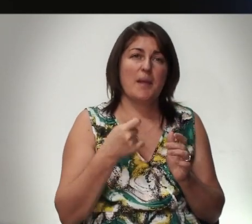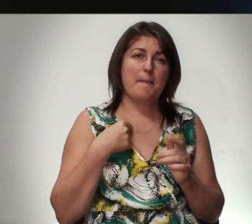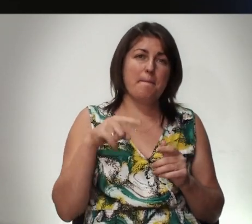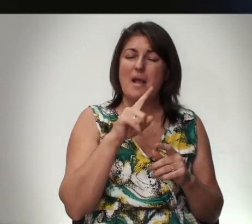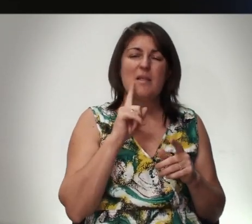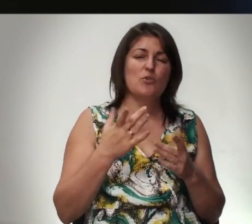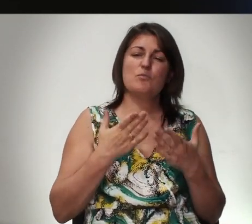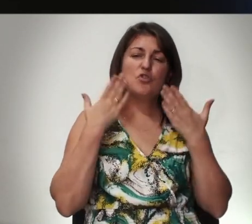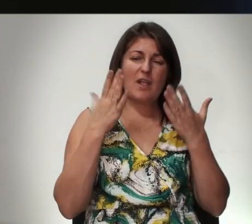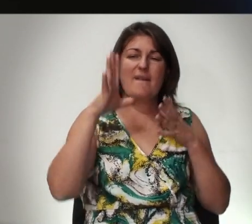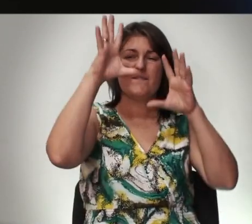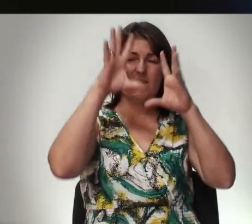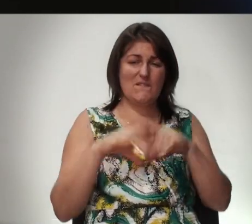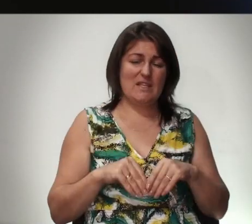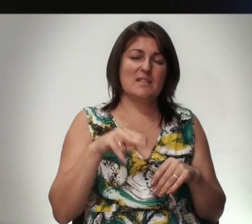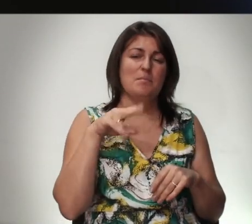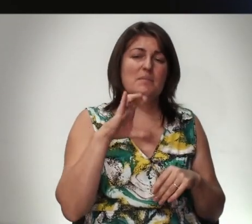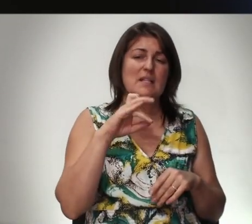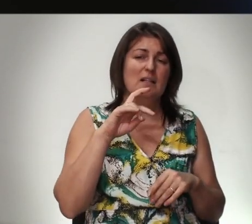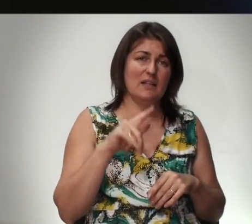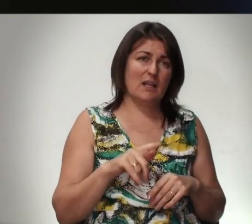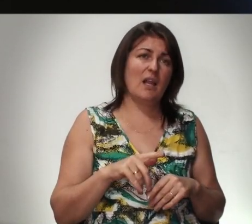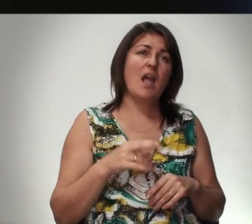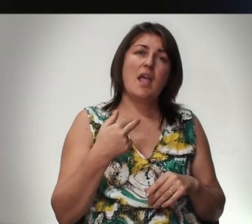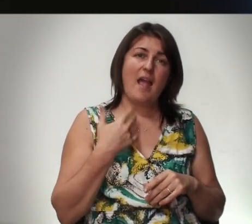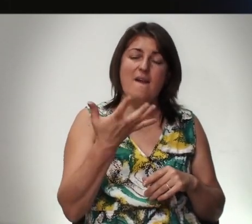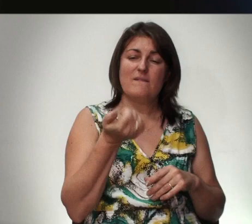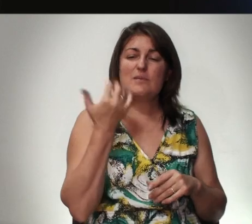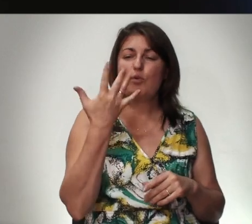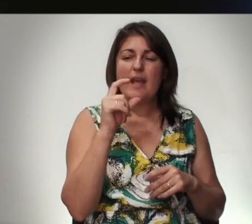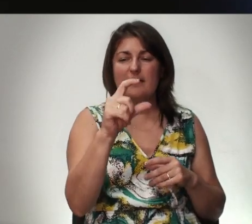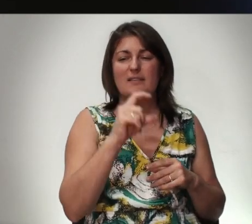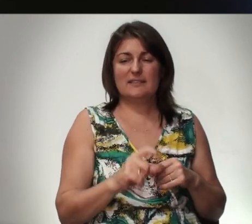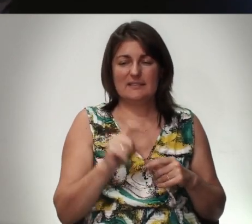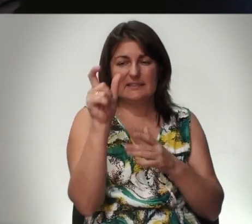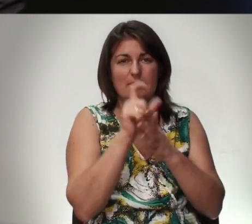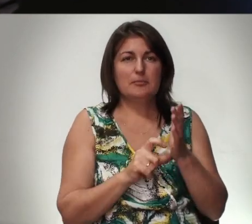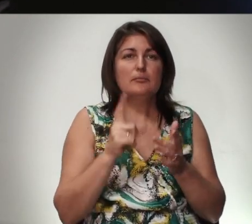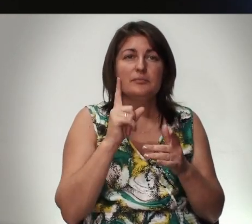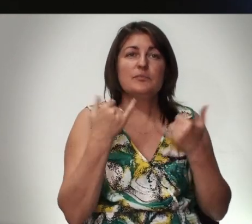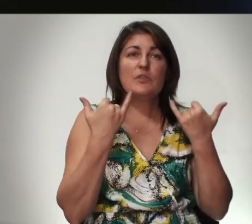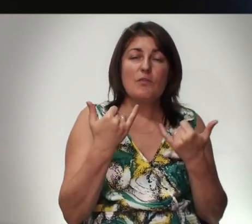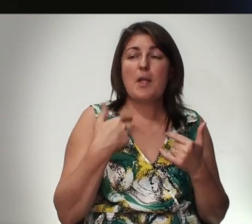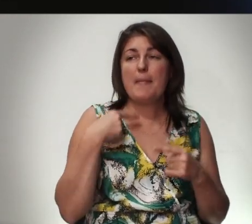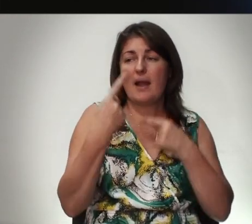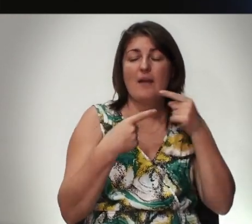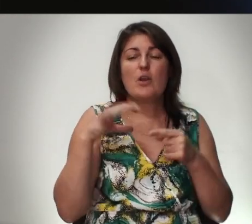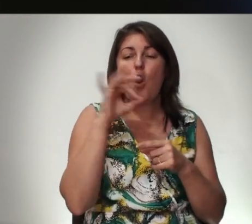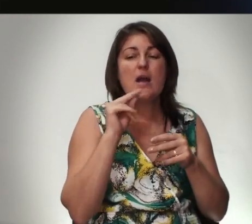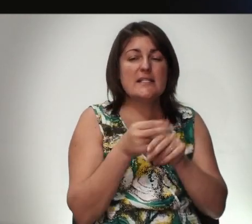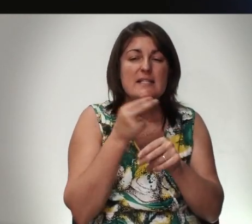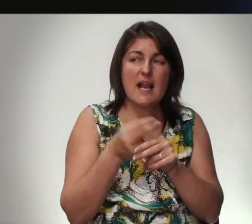Не будем читать Весь Псалтирь Я возьму Некоторые стихи Потому что Сегодня мы говорим Об